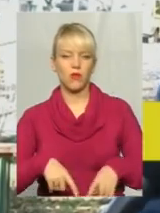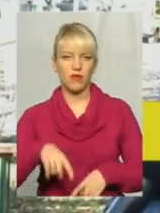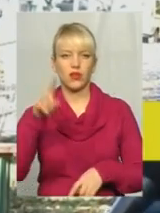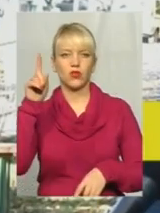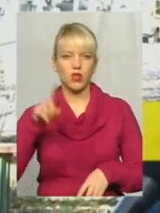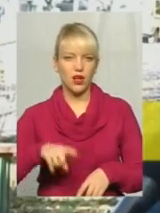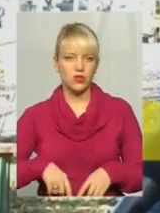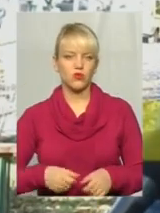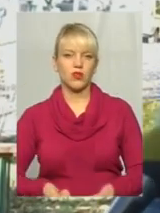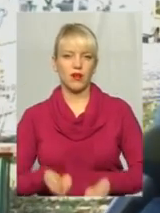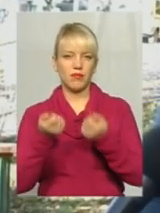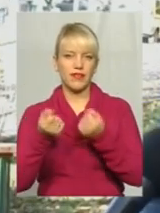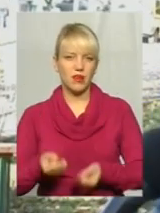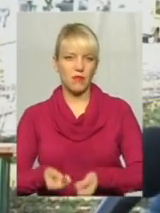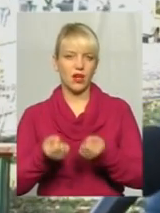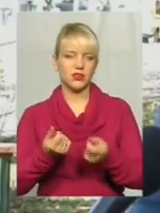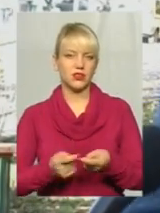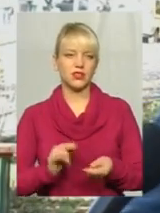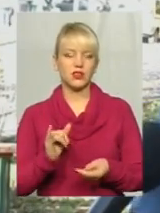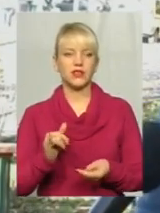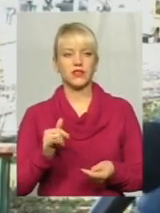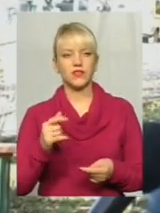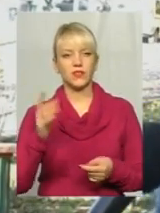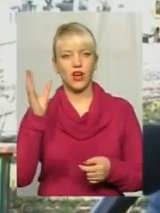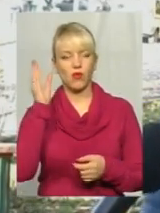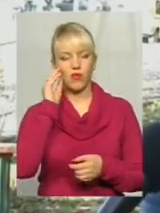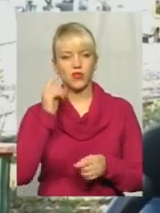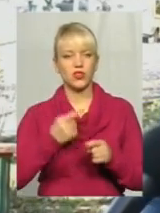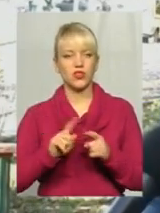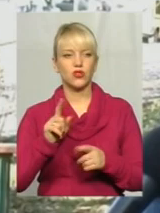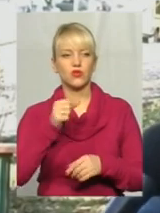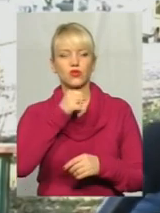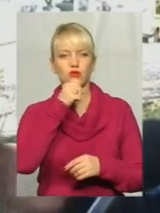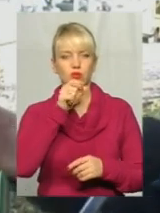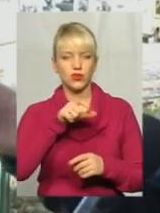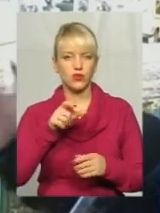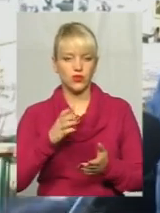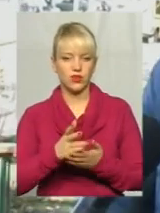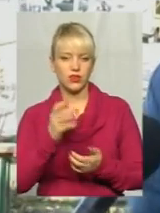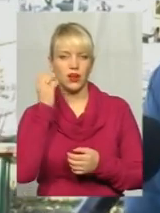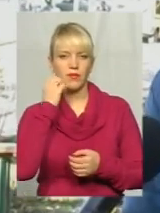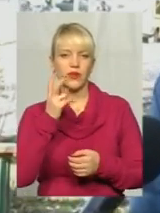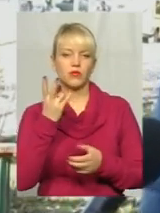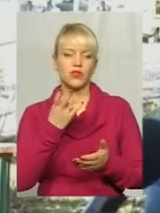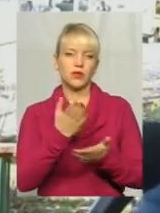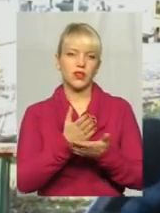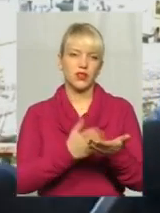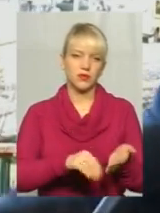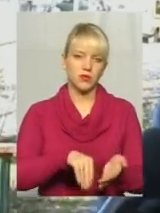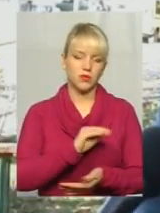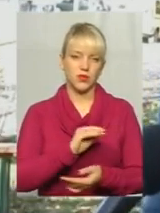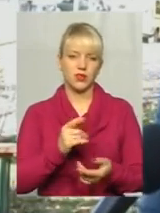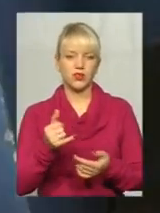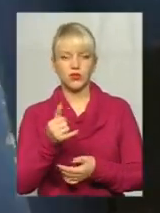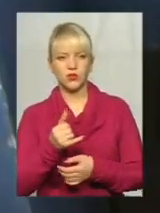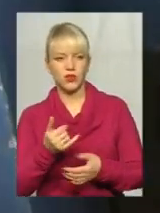туди-назад піднімати. Враховуючи те, що тут є похилилі люди, яким також саме потрібно сходити за тою буханкою хліба, за тою